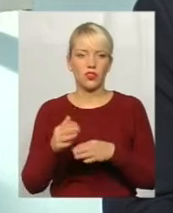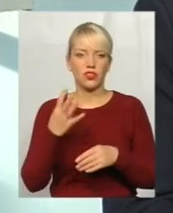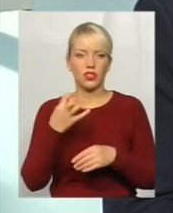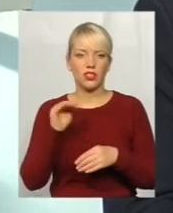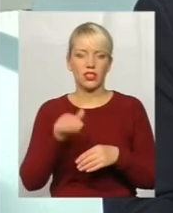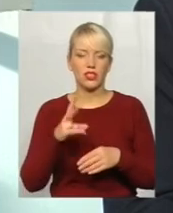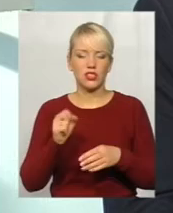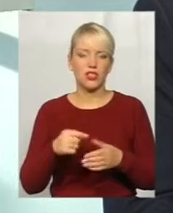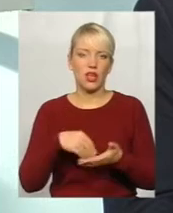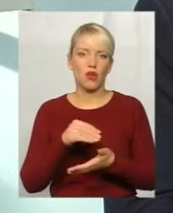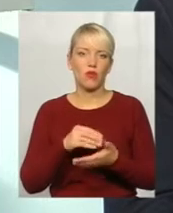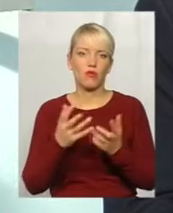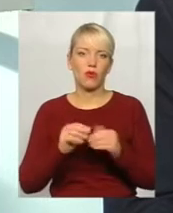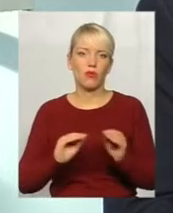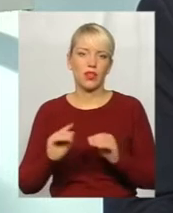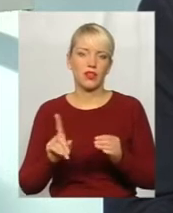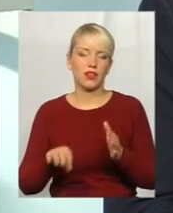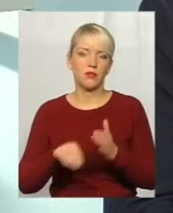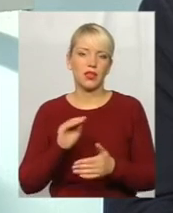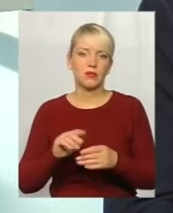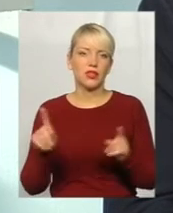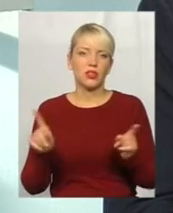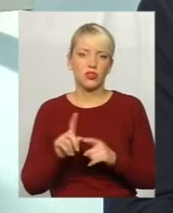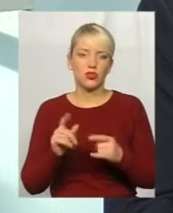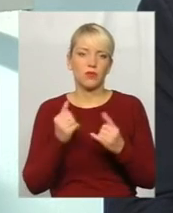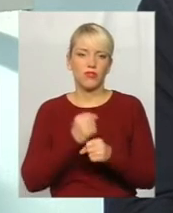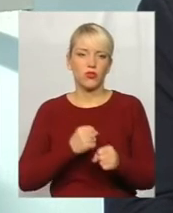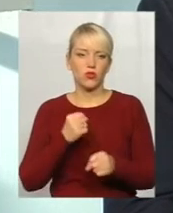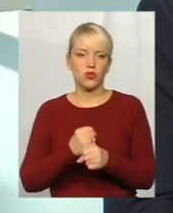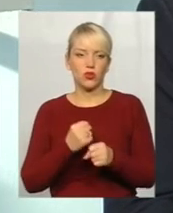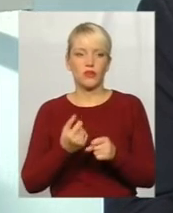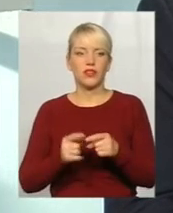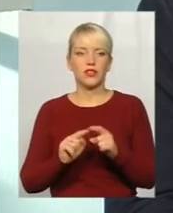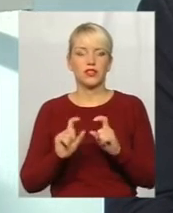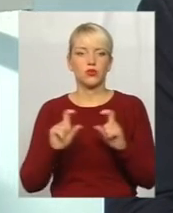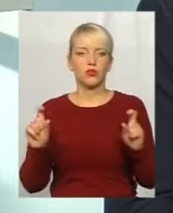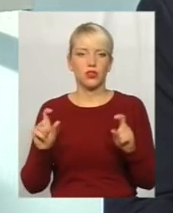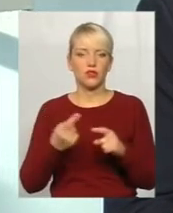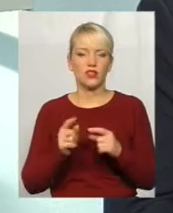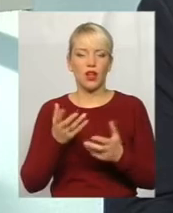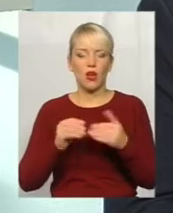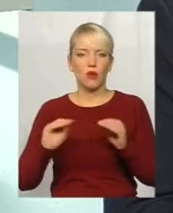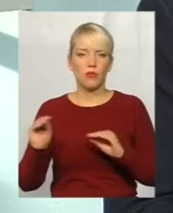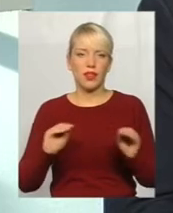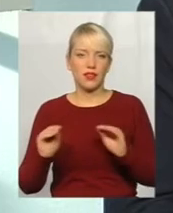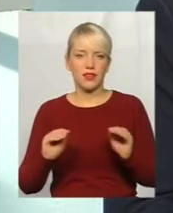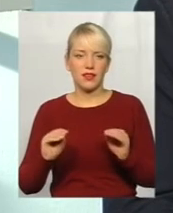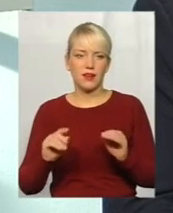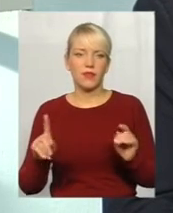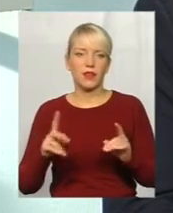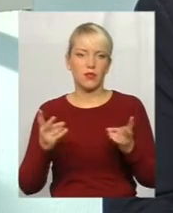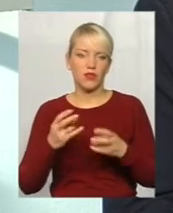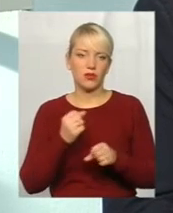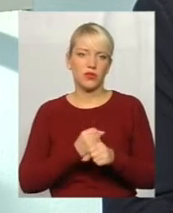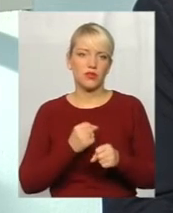закупку обладнання, яке на сьогодні придбано, для того, щоб функціонували те обладнання, яке повинно